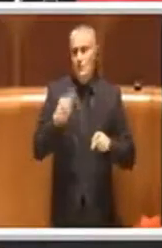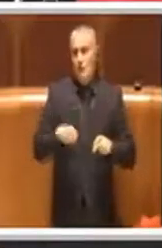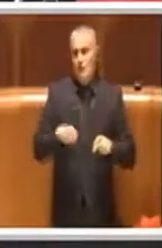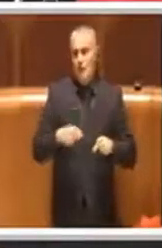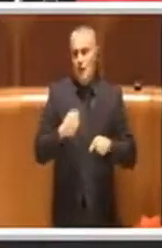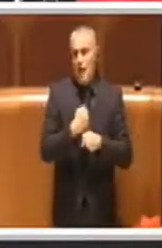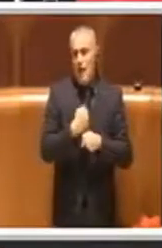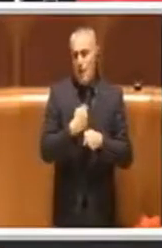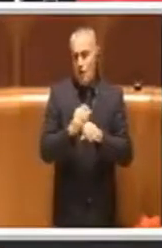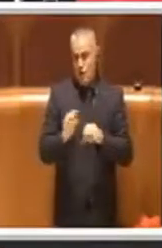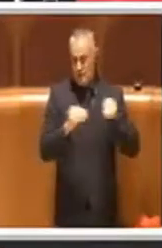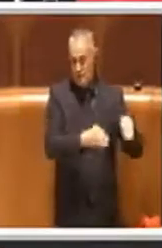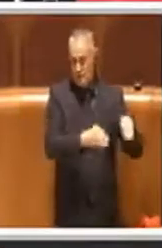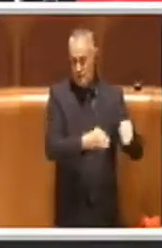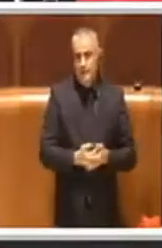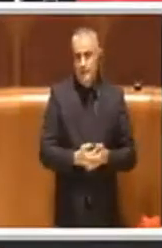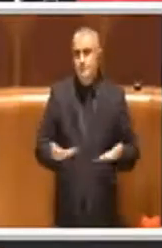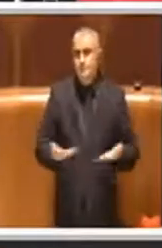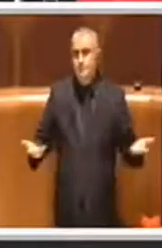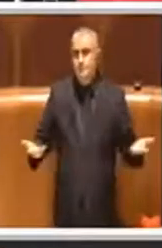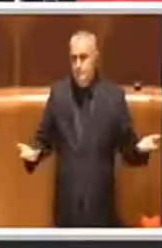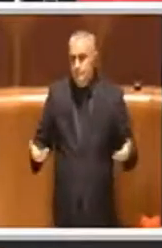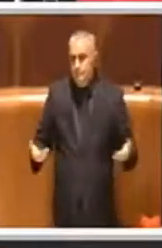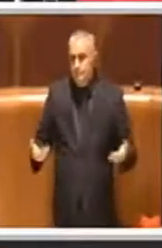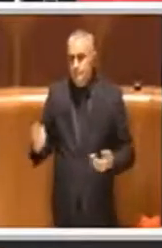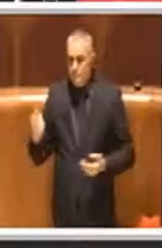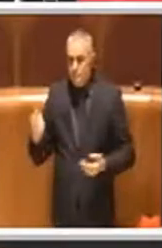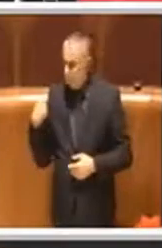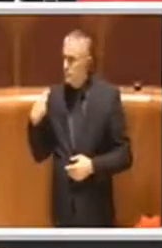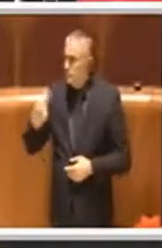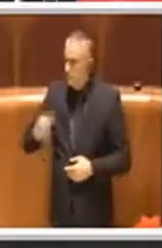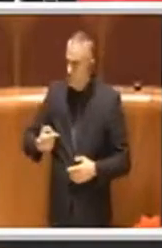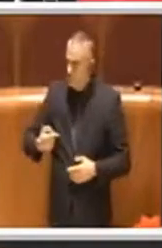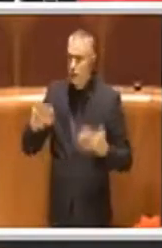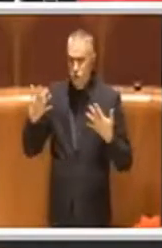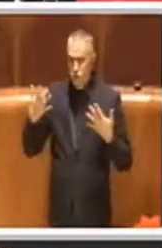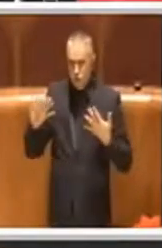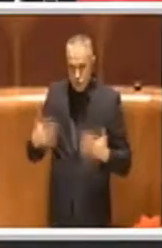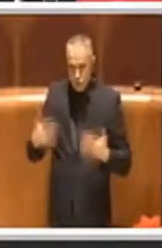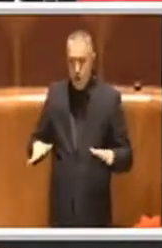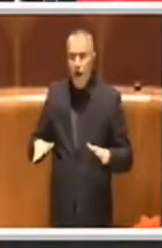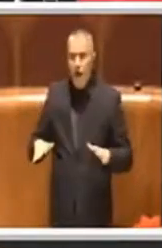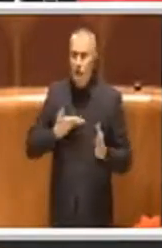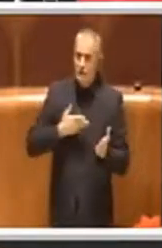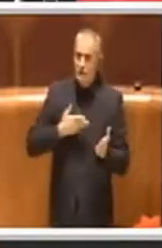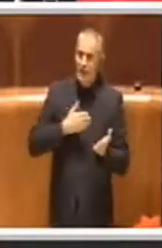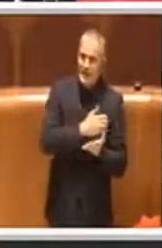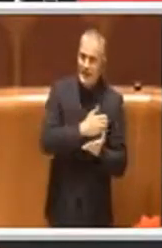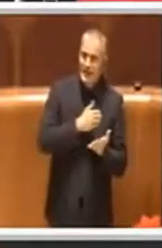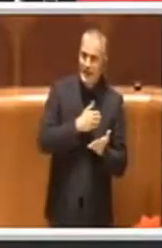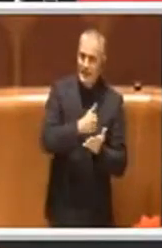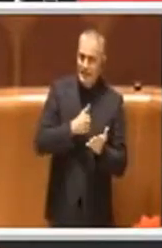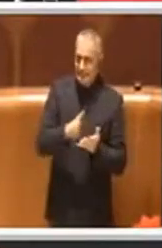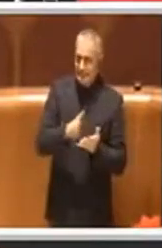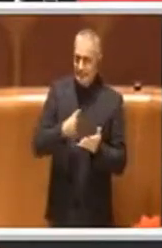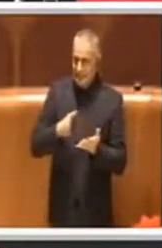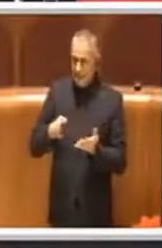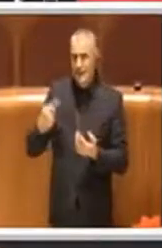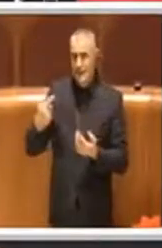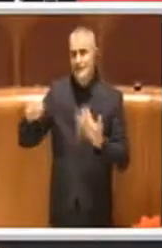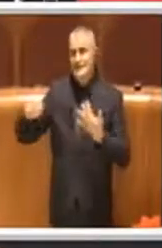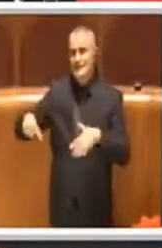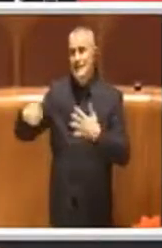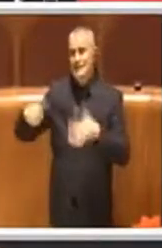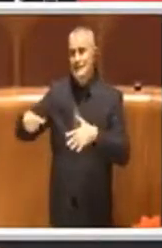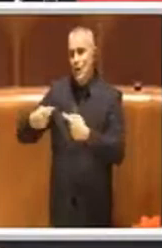In continuità a quelli che sono poi stati già gli indirizzi dati nell'arco di questi anni dalla Sesta Commissione